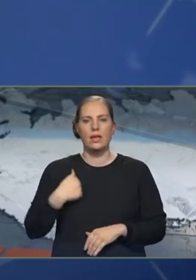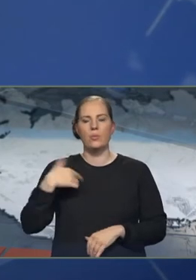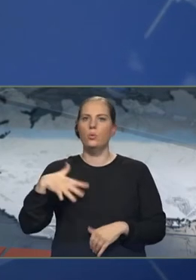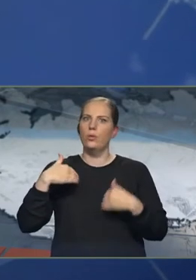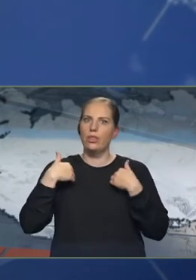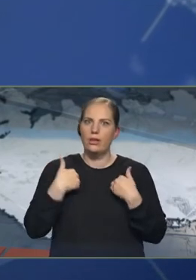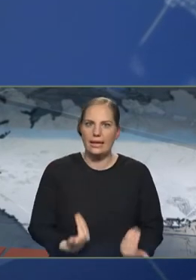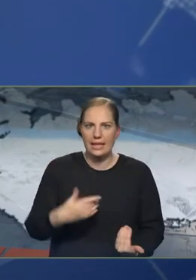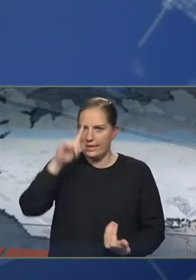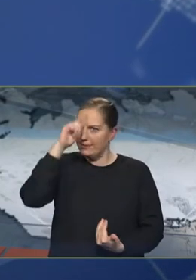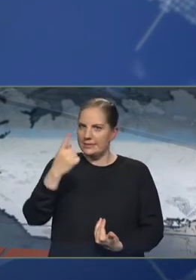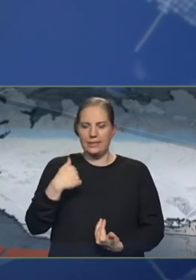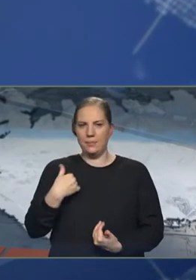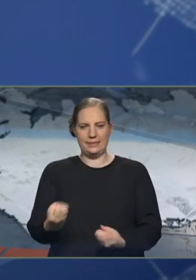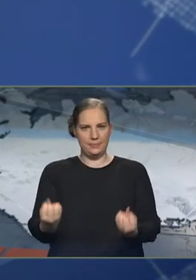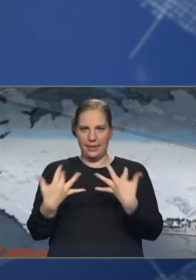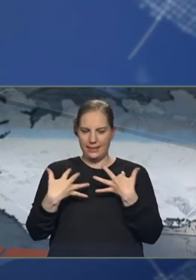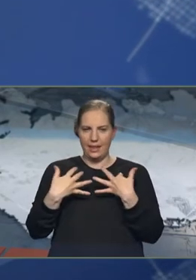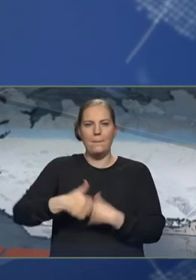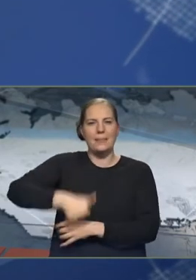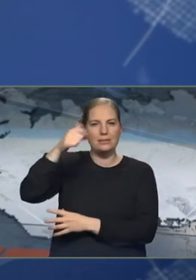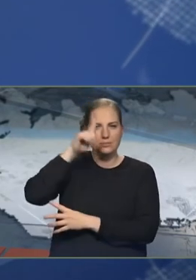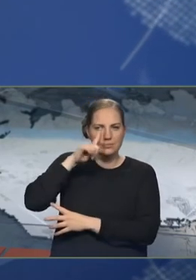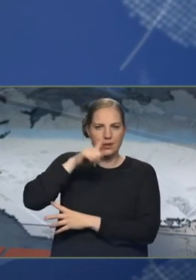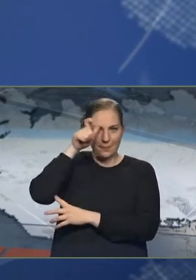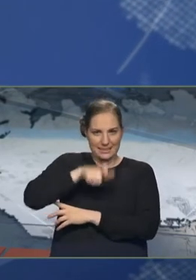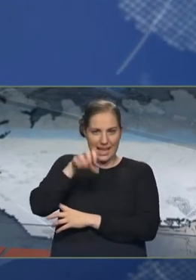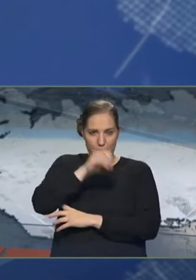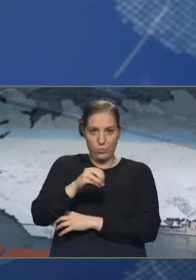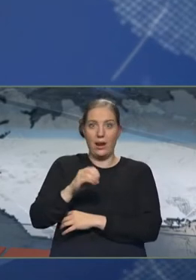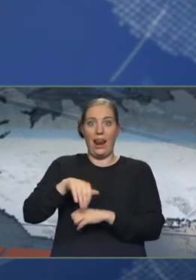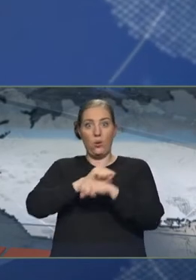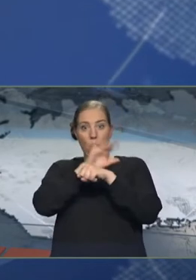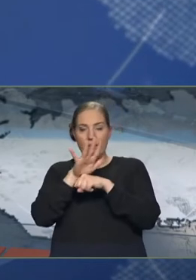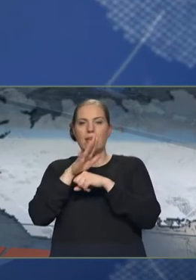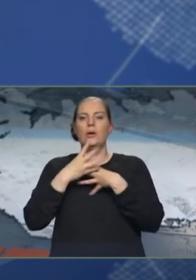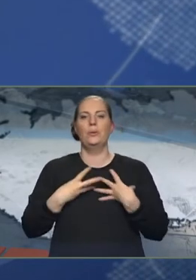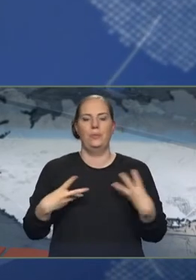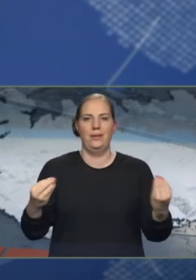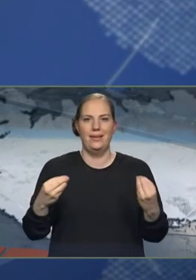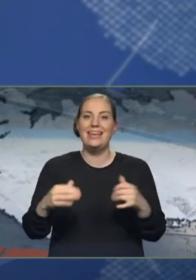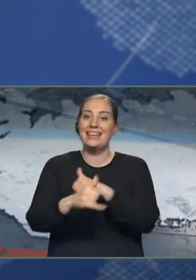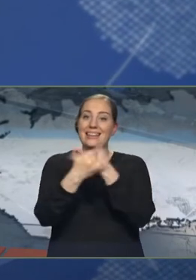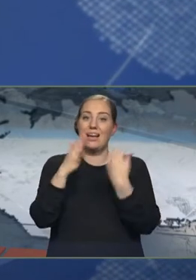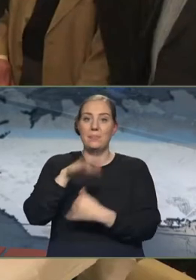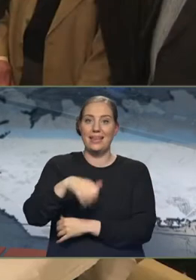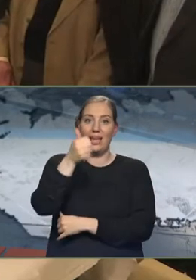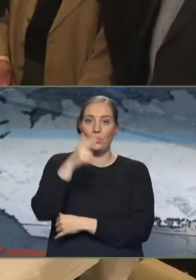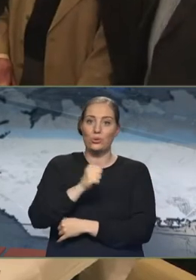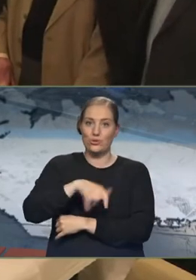ekki ég hefði smitað, segir elsta manneskinn í Evrópu sem við batnaða COVID-19. Hún varði í dag 117 ára.